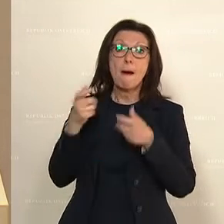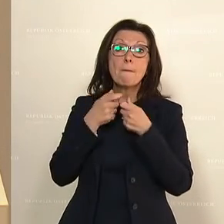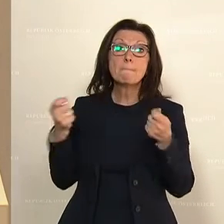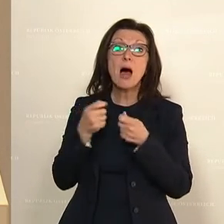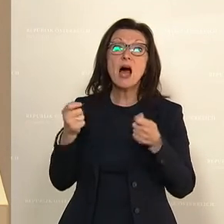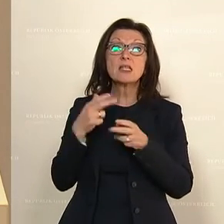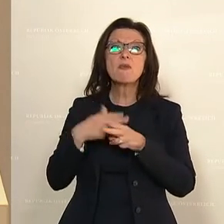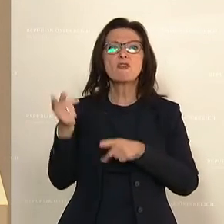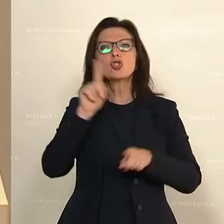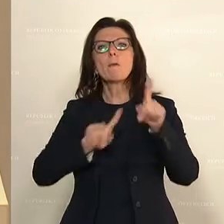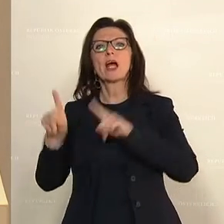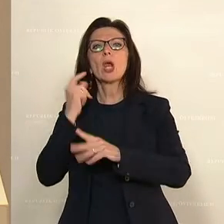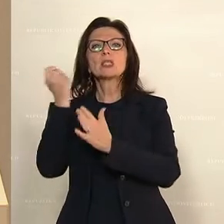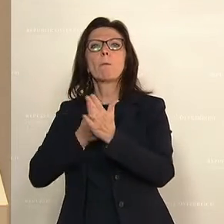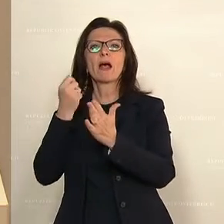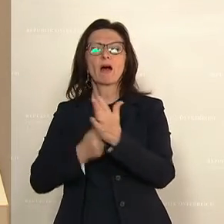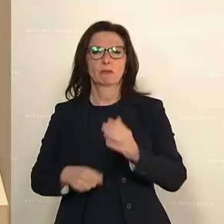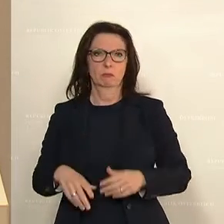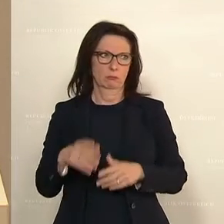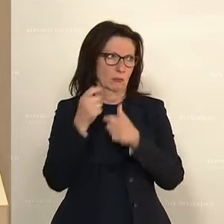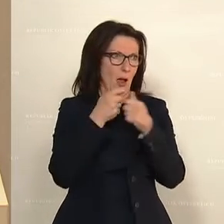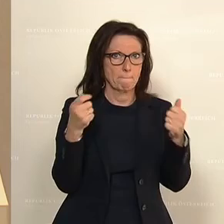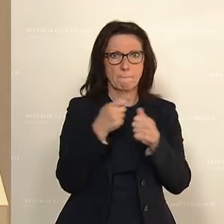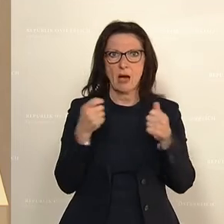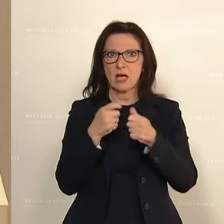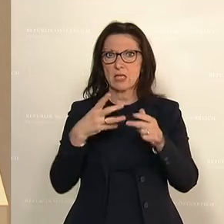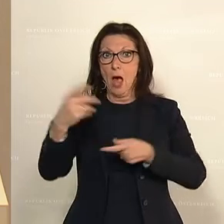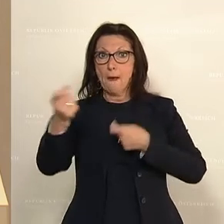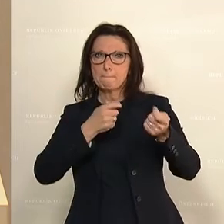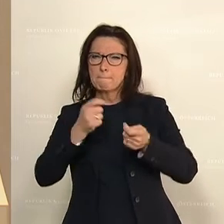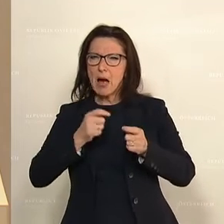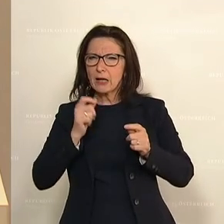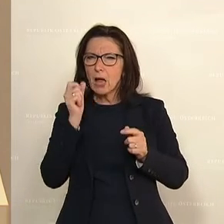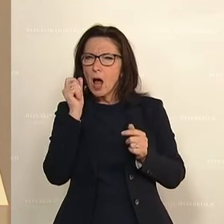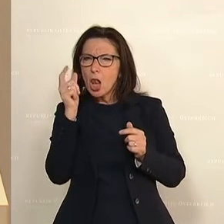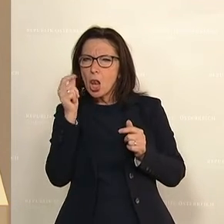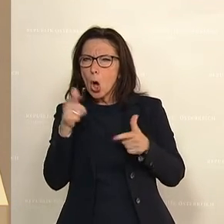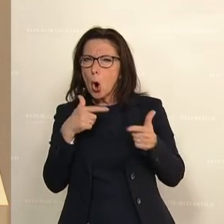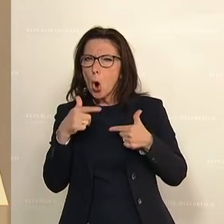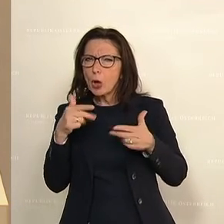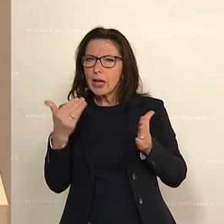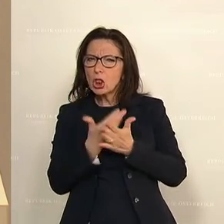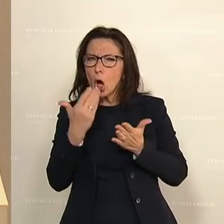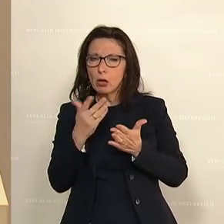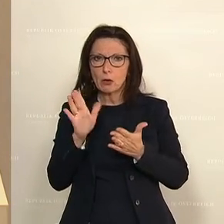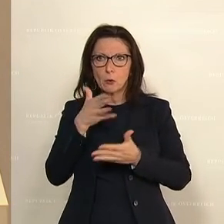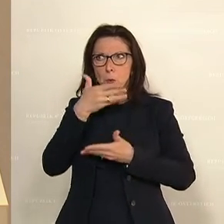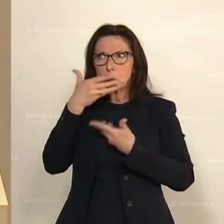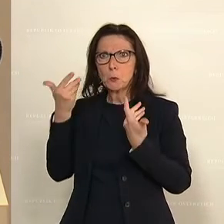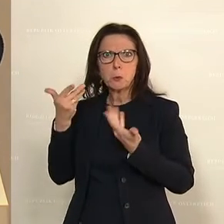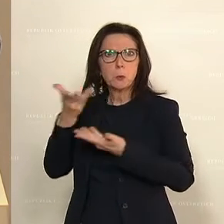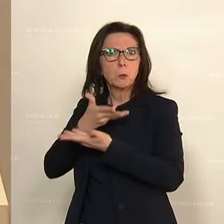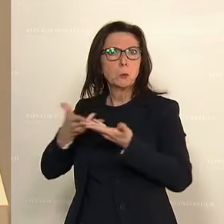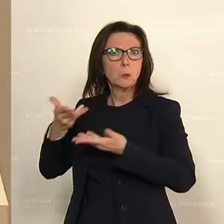Spekulationsbekämpfung, Maßnahmen für eine neue Marktlogik, die debattieren Sie nicht. Die